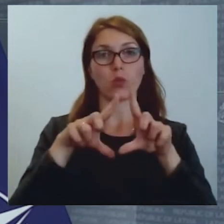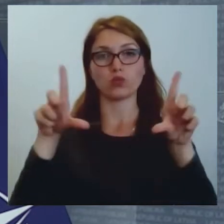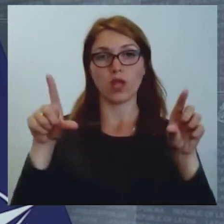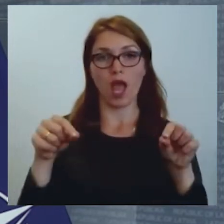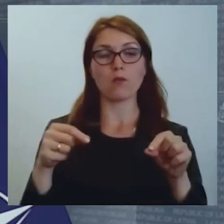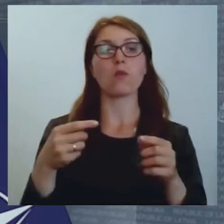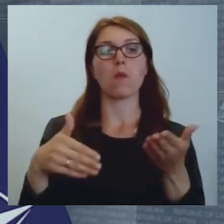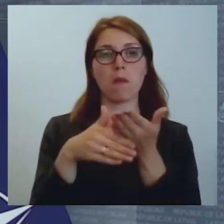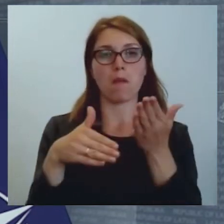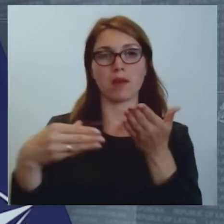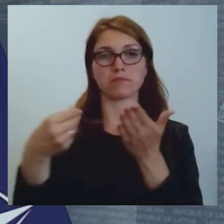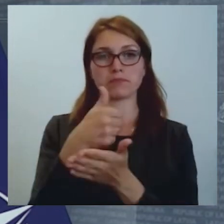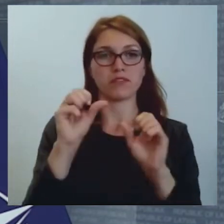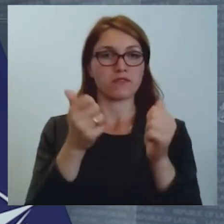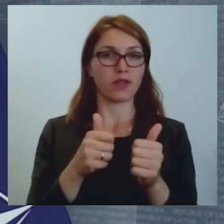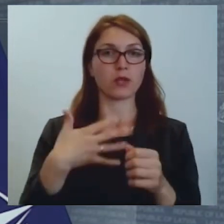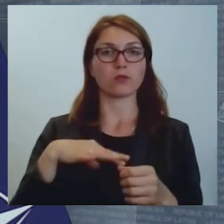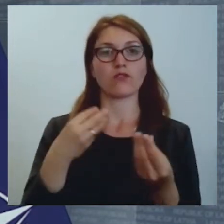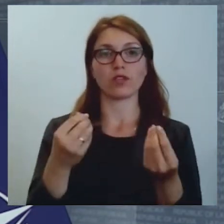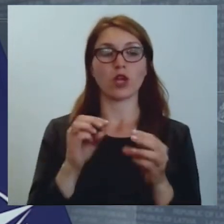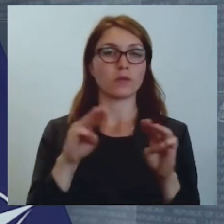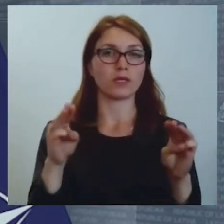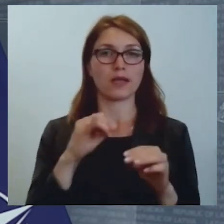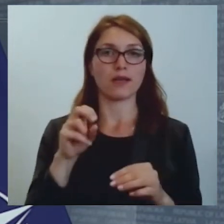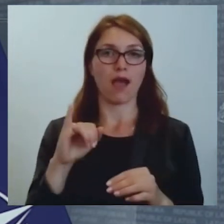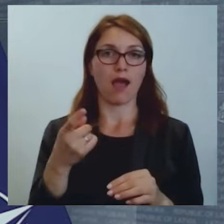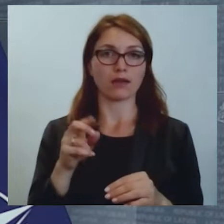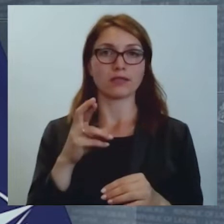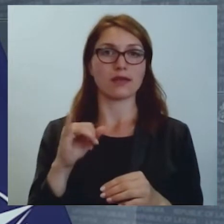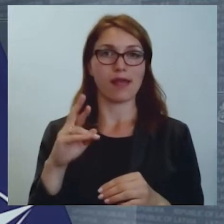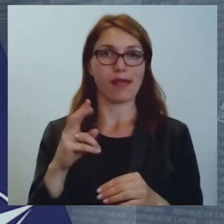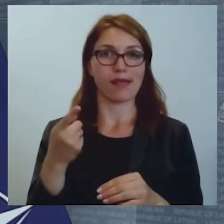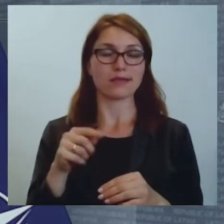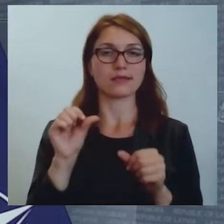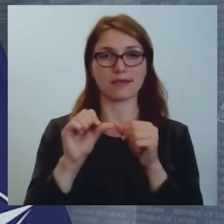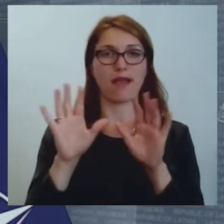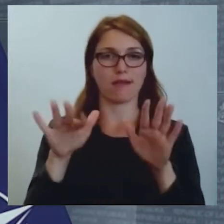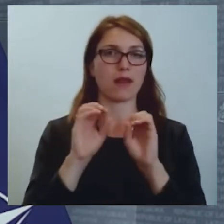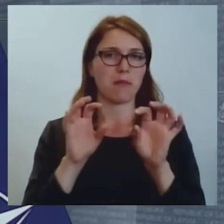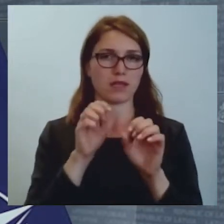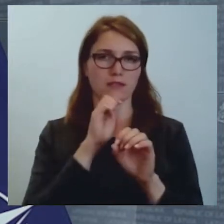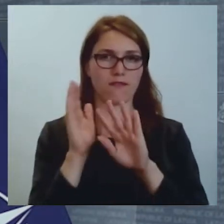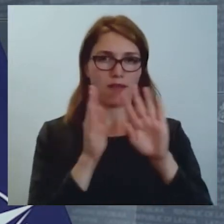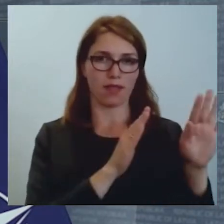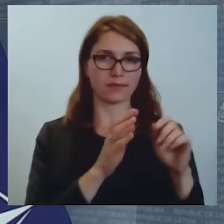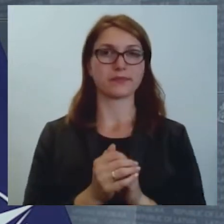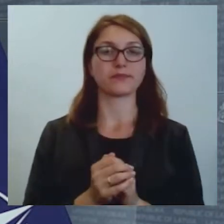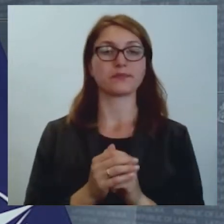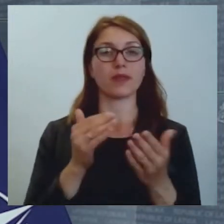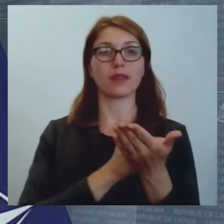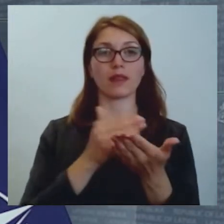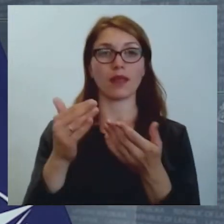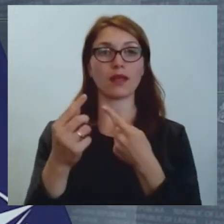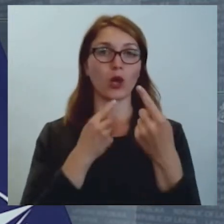mūsu finanšminuses Jānis Reiras varēs šodien pastāstīt sīkāk. Tālāk mēs arī runājām